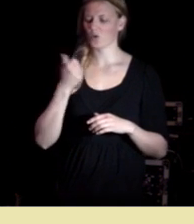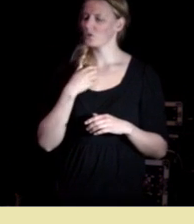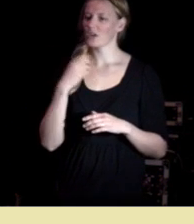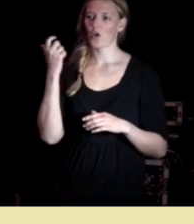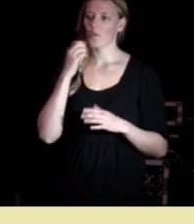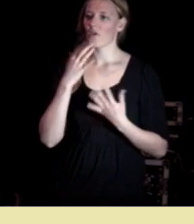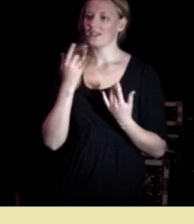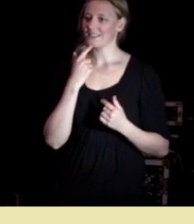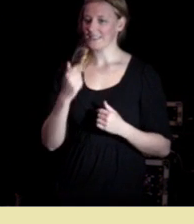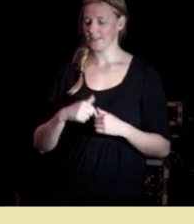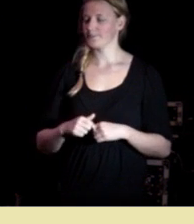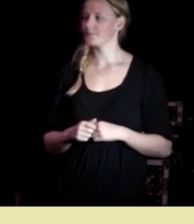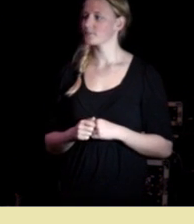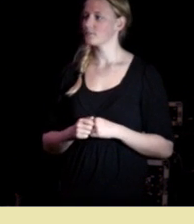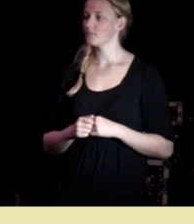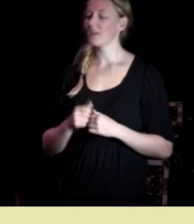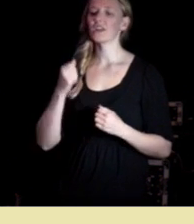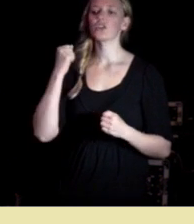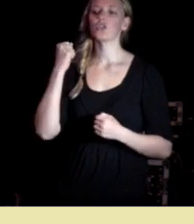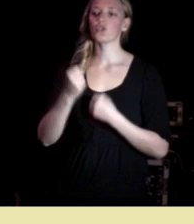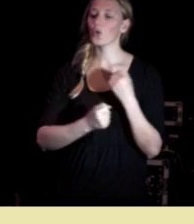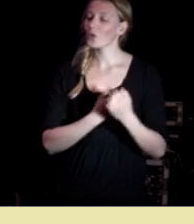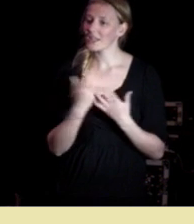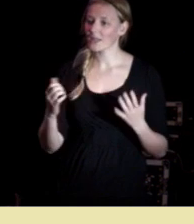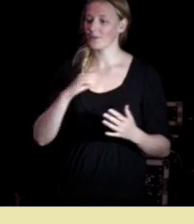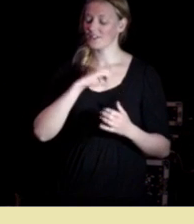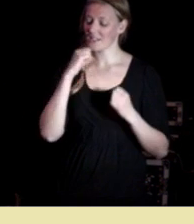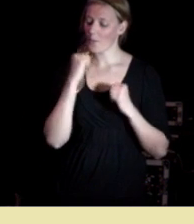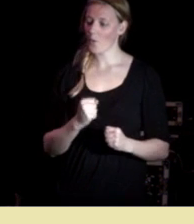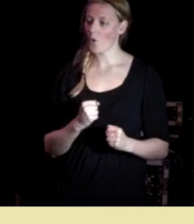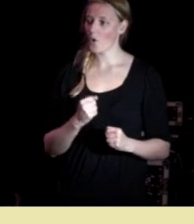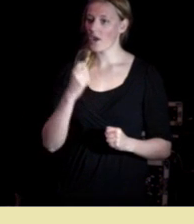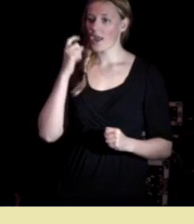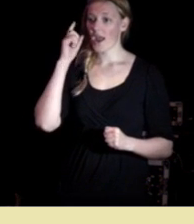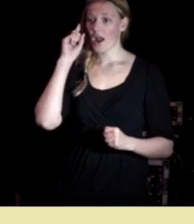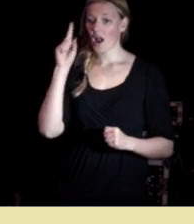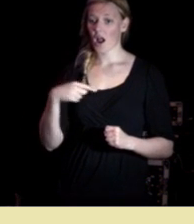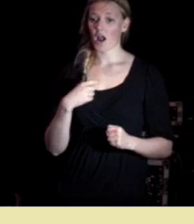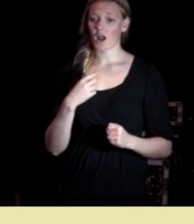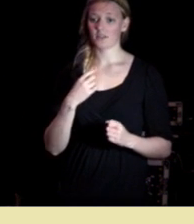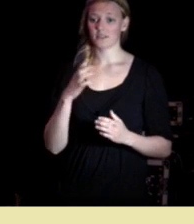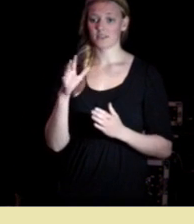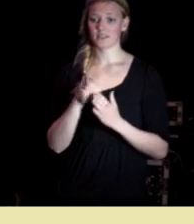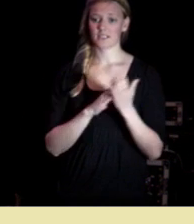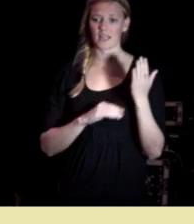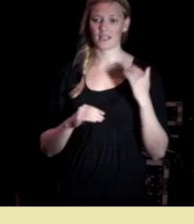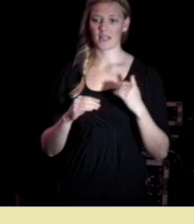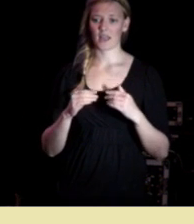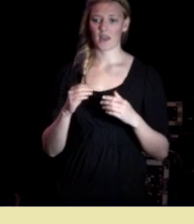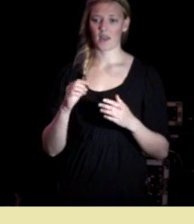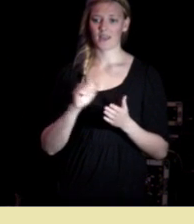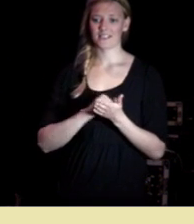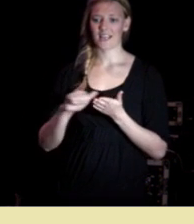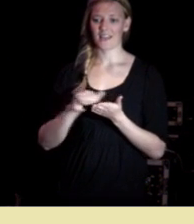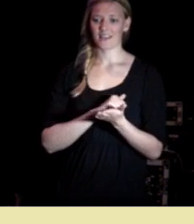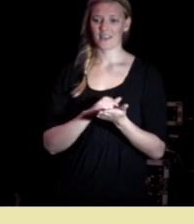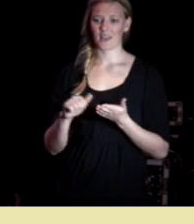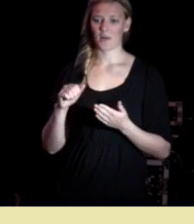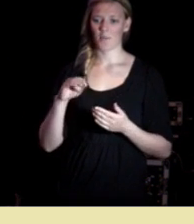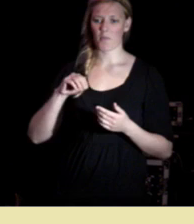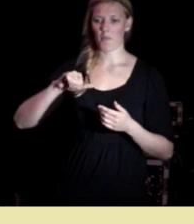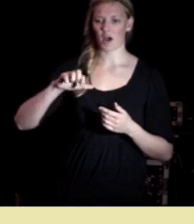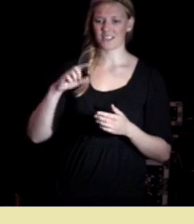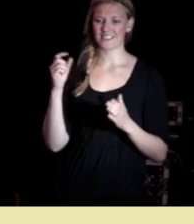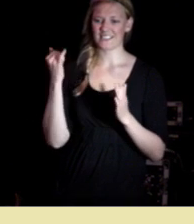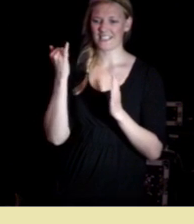men jeg gjør det ikke men hvis jeg må så kan jeg skanne både masindeks på cirka 100 meter på 40